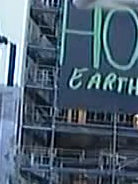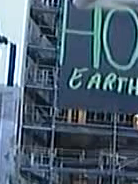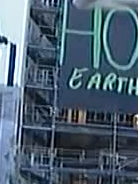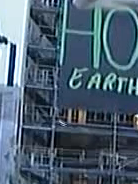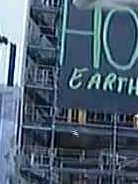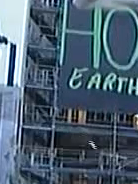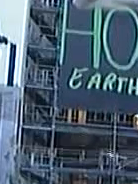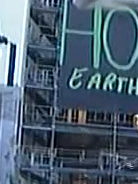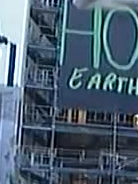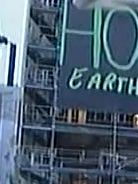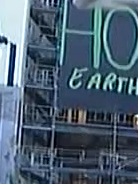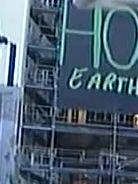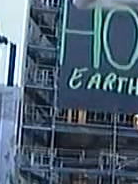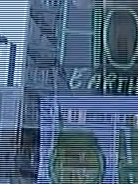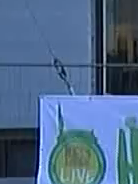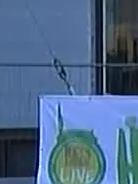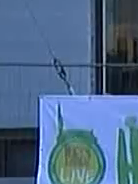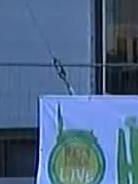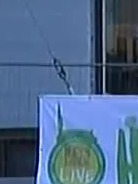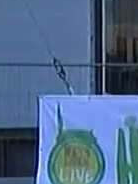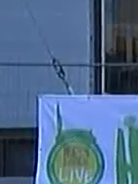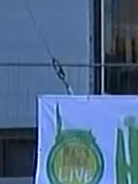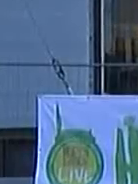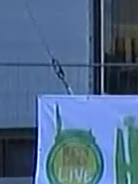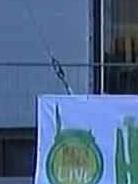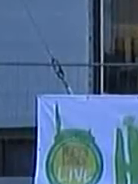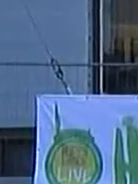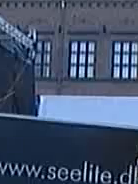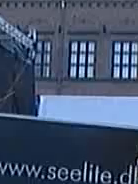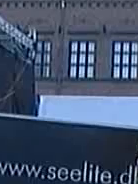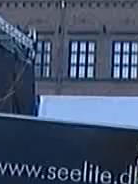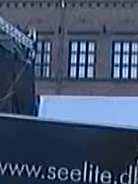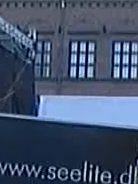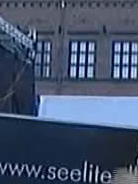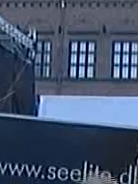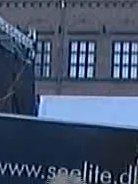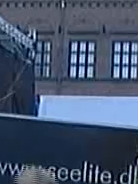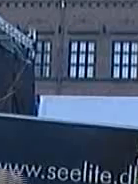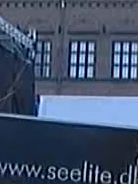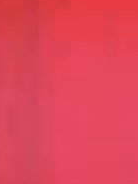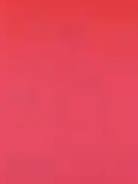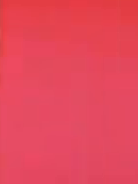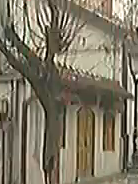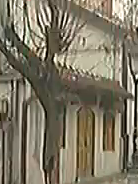Lideri 190 dodava na samitu u Kopenhagenu pokušavaju da donesu konkretne odluke u bornicoti klimatskih promjena.